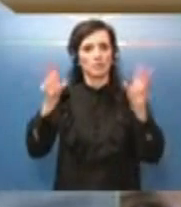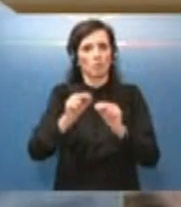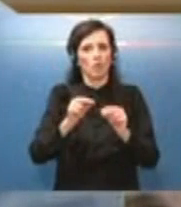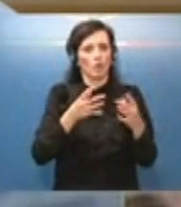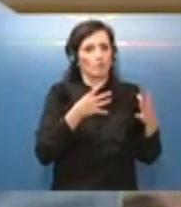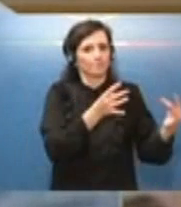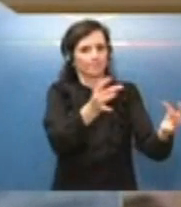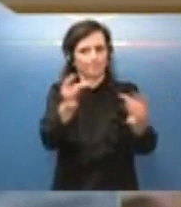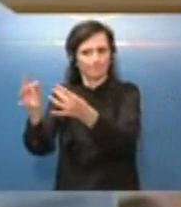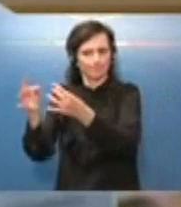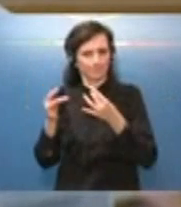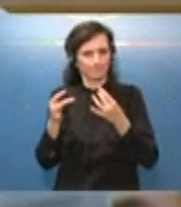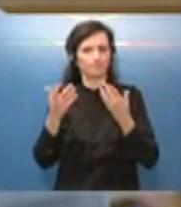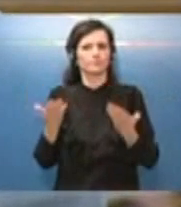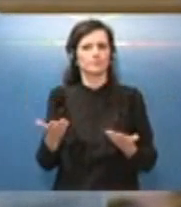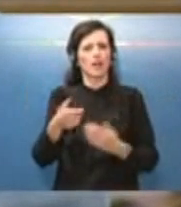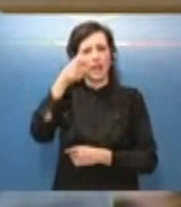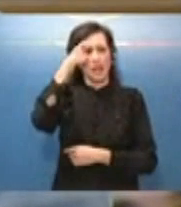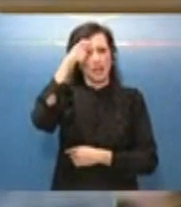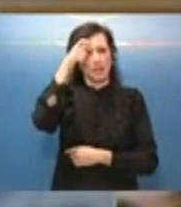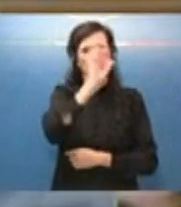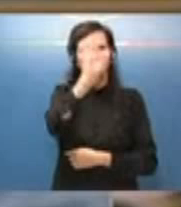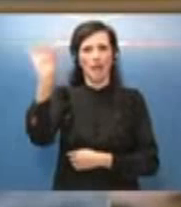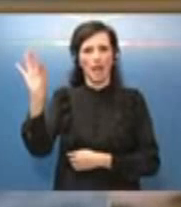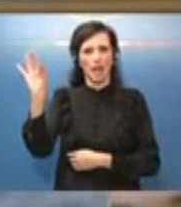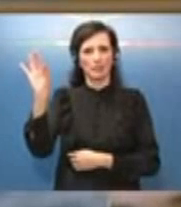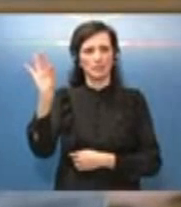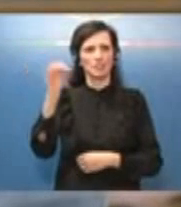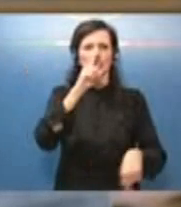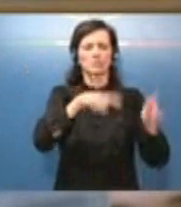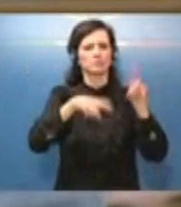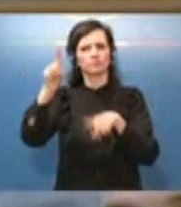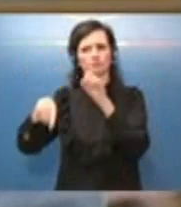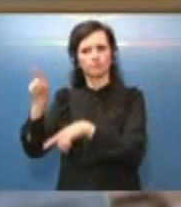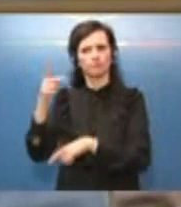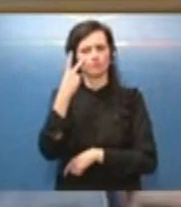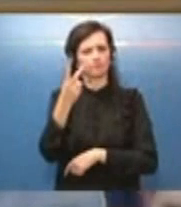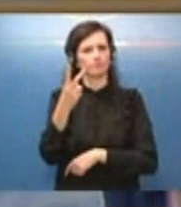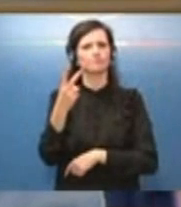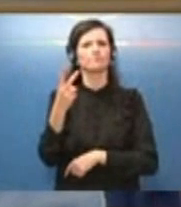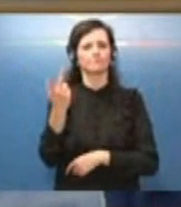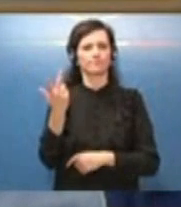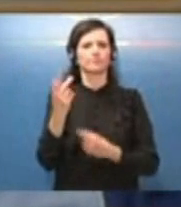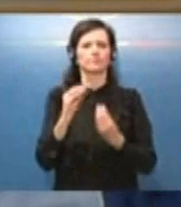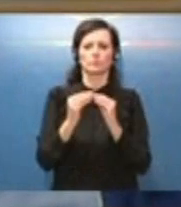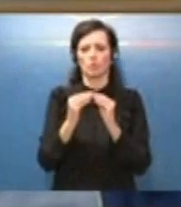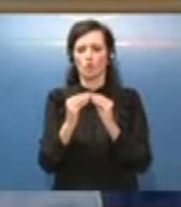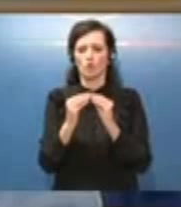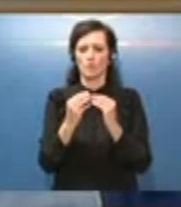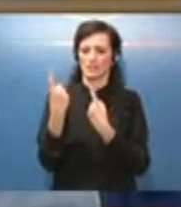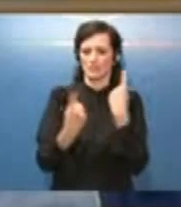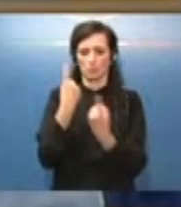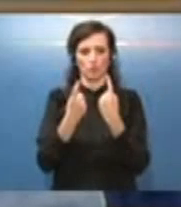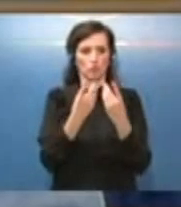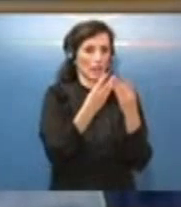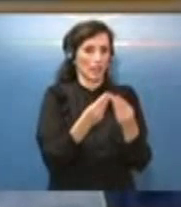Paesi stanno affrontando sia in ordine sparso e con misure abbastanza eterogenee tra loro appunto come risolvere la situazione che si sta